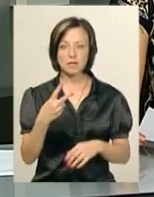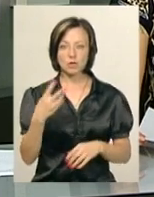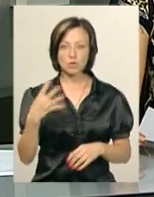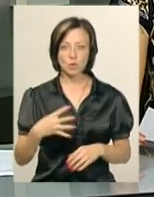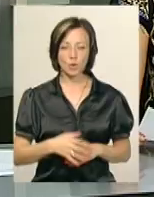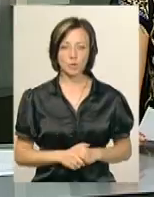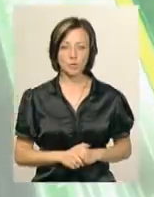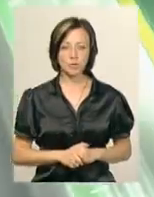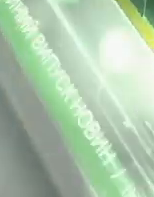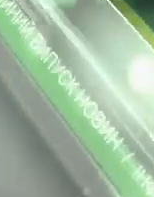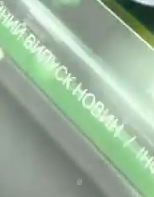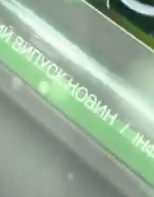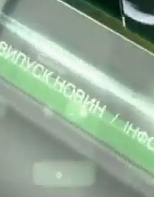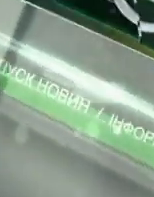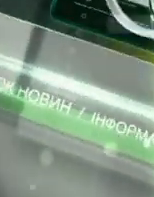.40.